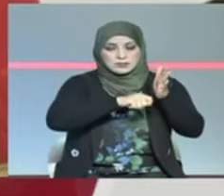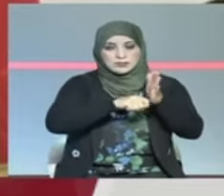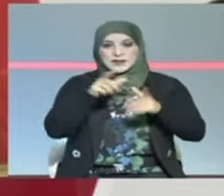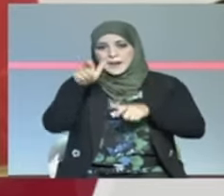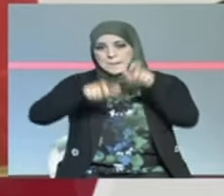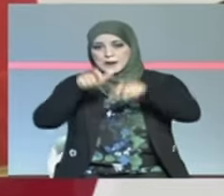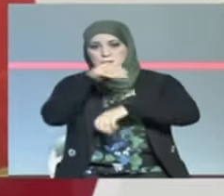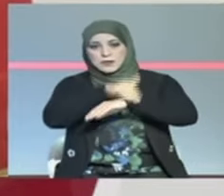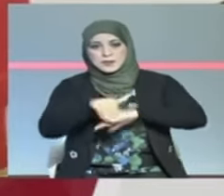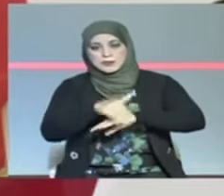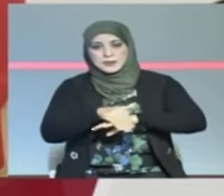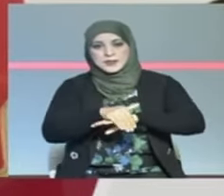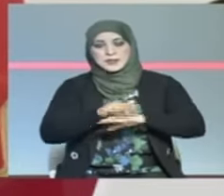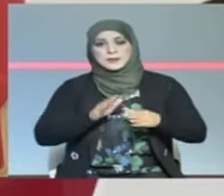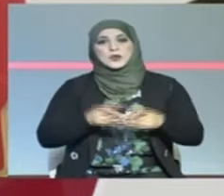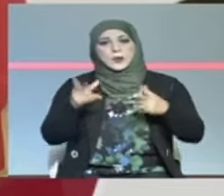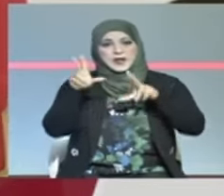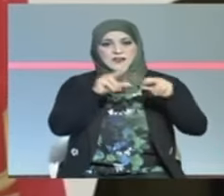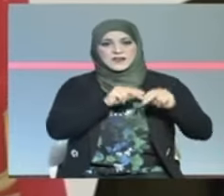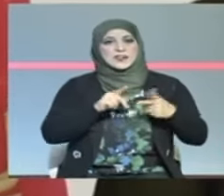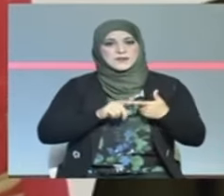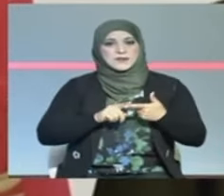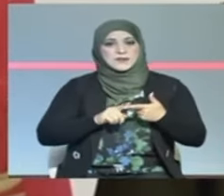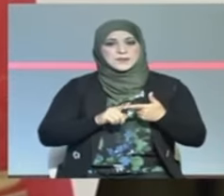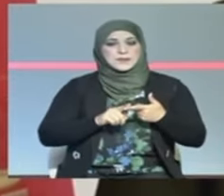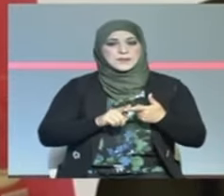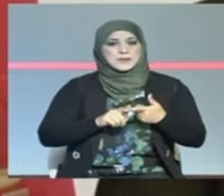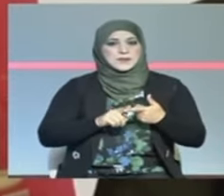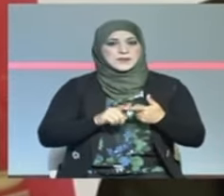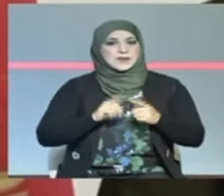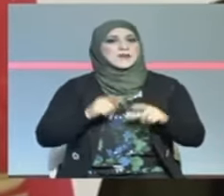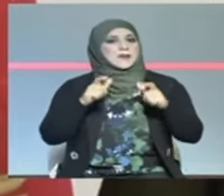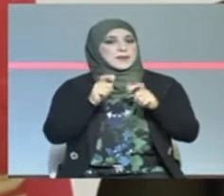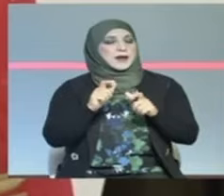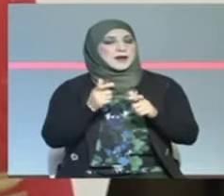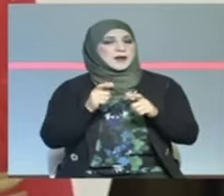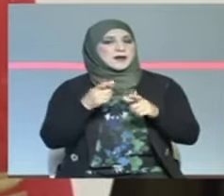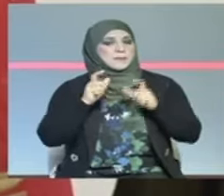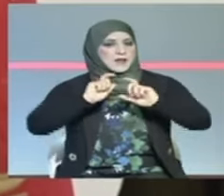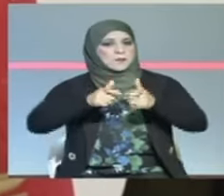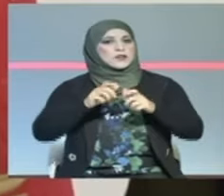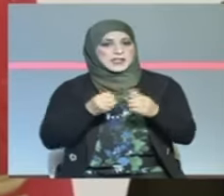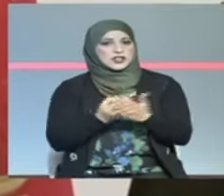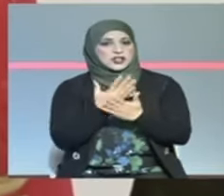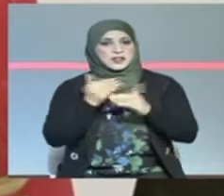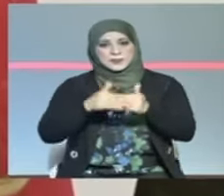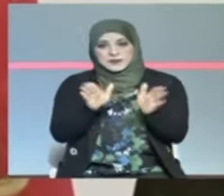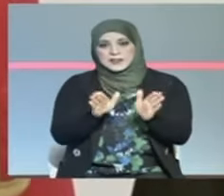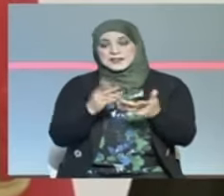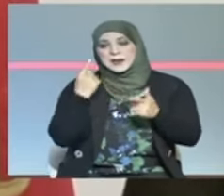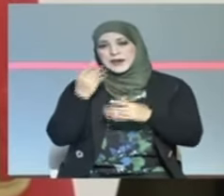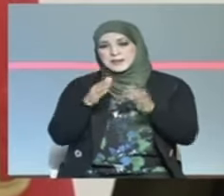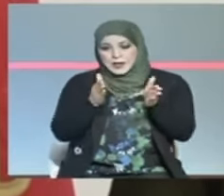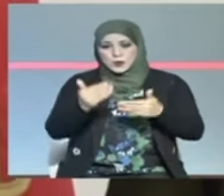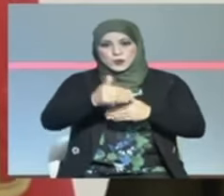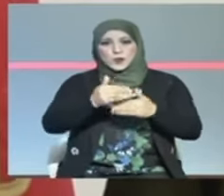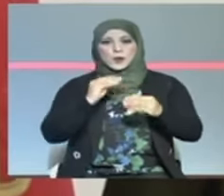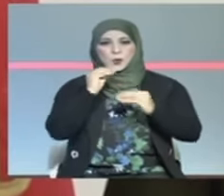العمل وكذلك ثم صفحة جديدة تفتحة البرح اساسها بصندوق التنمية